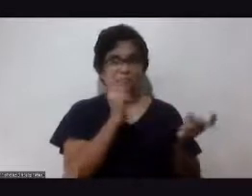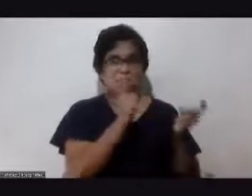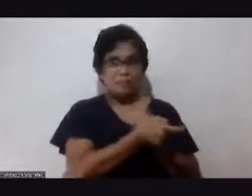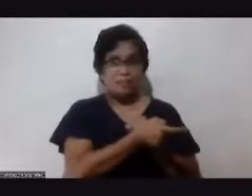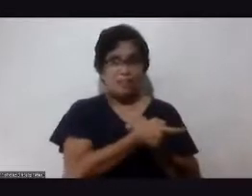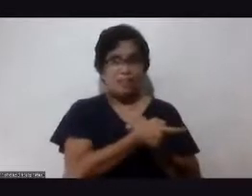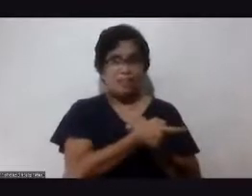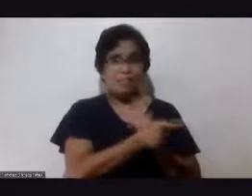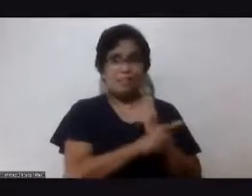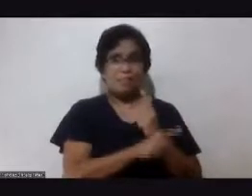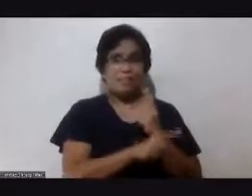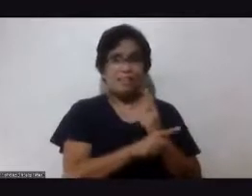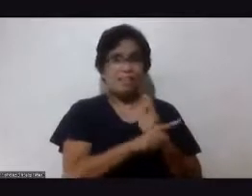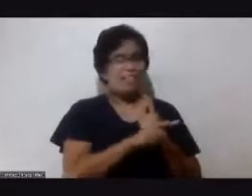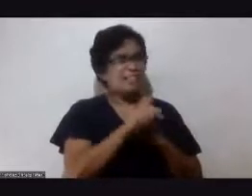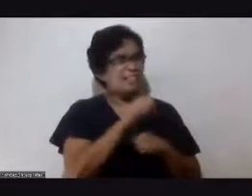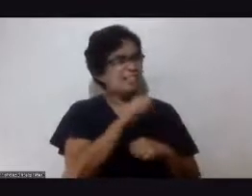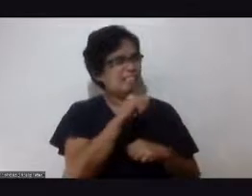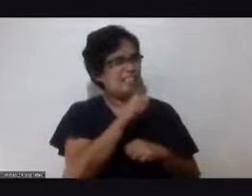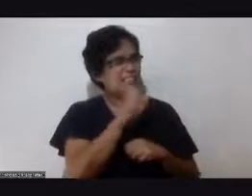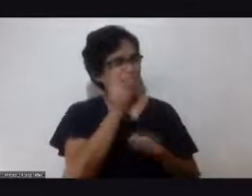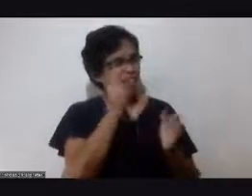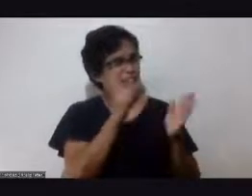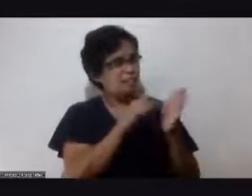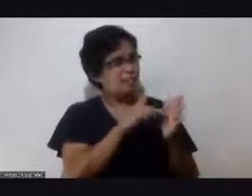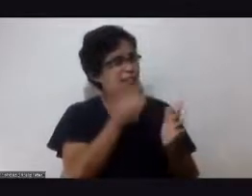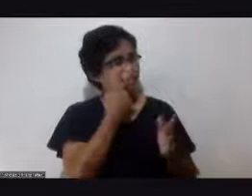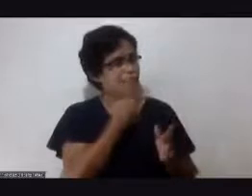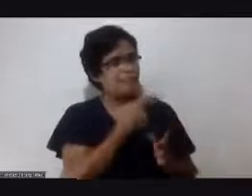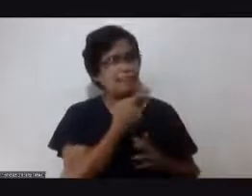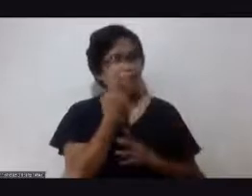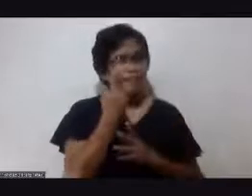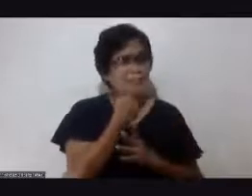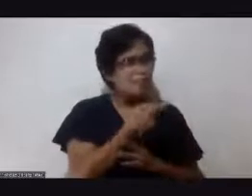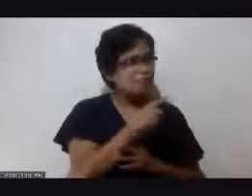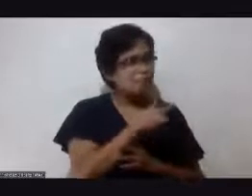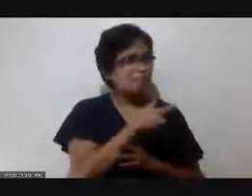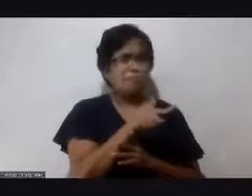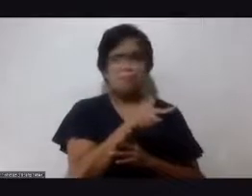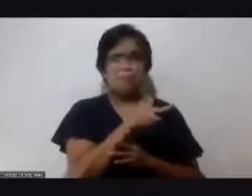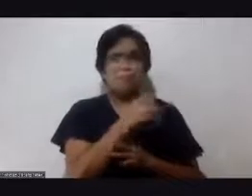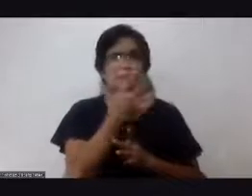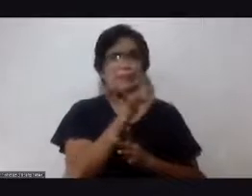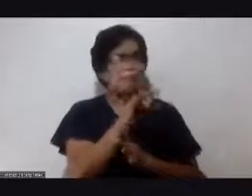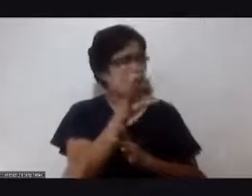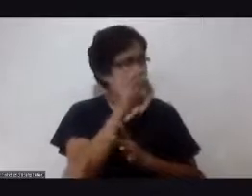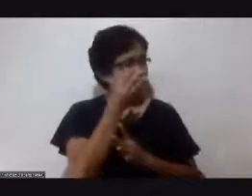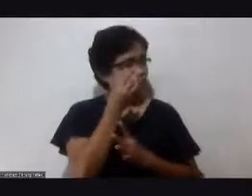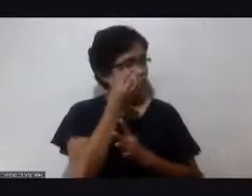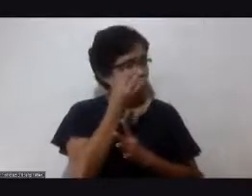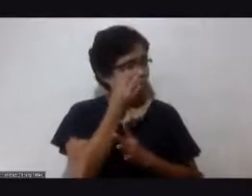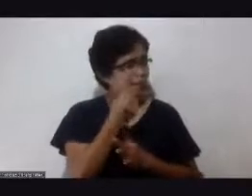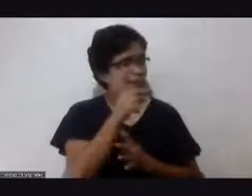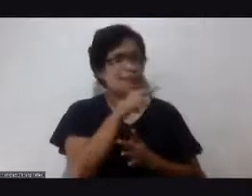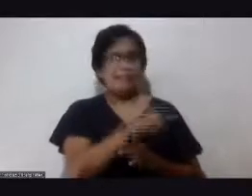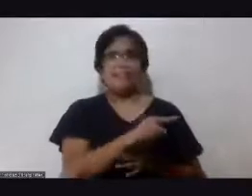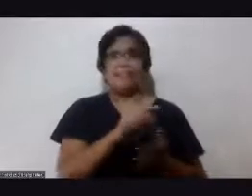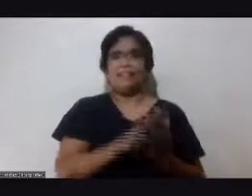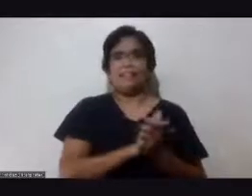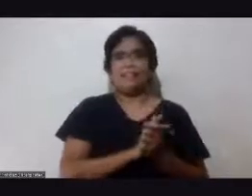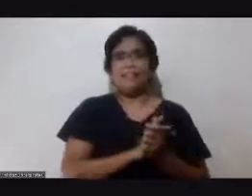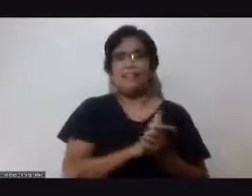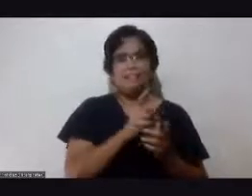Parang hindi napapansin nakakita ng masarap. tumislap na yung mata at nakita at titikman na pero bawal pala at may